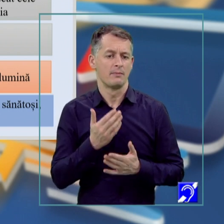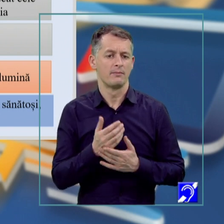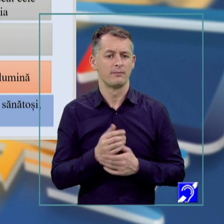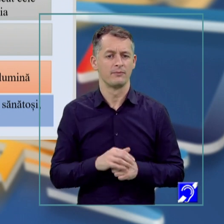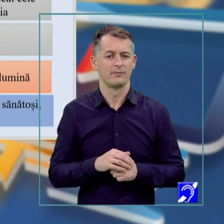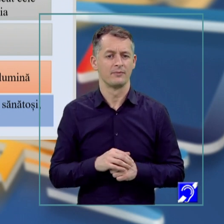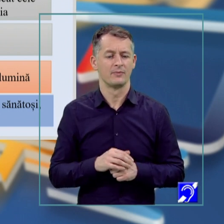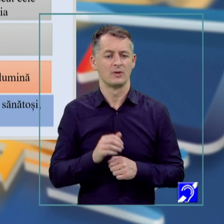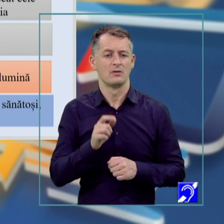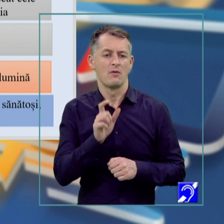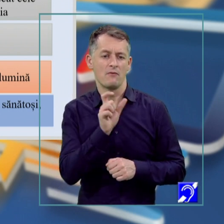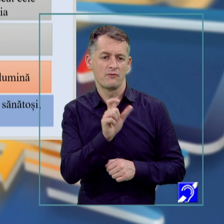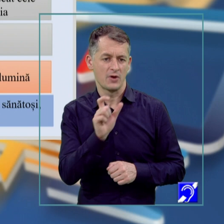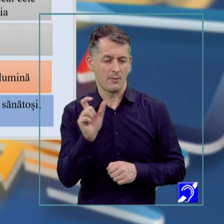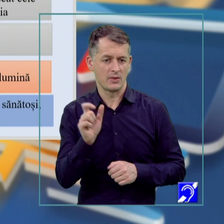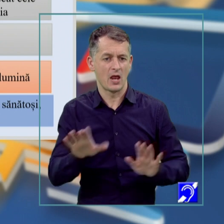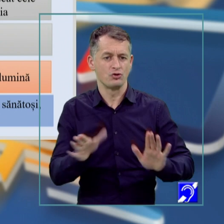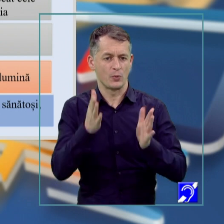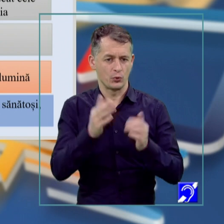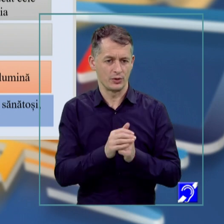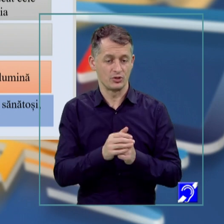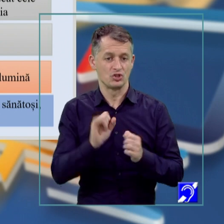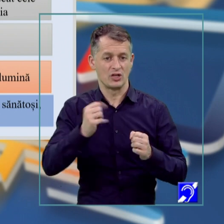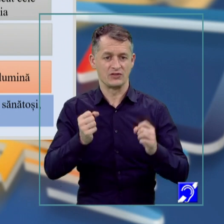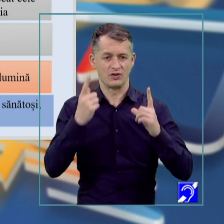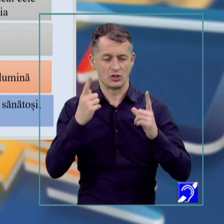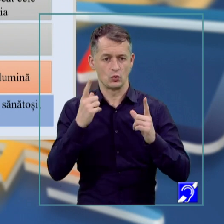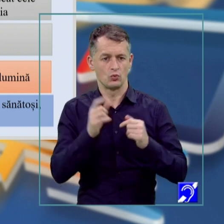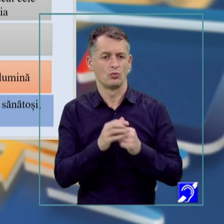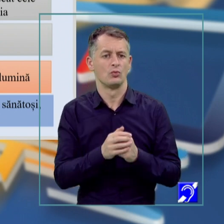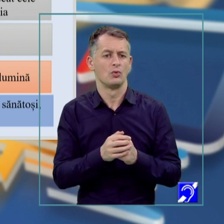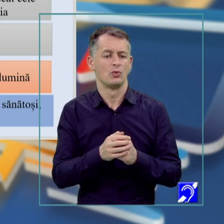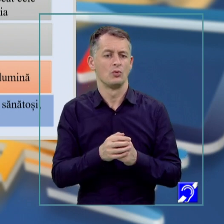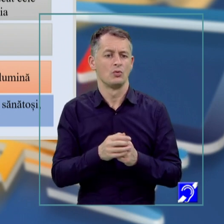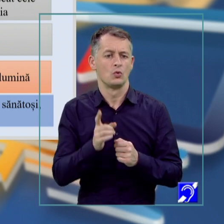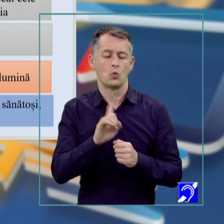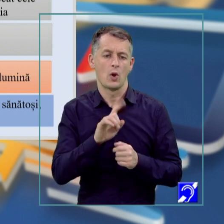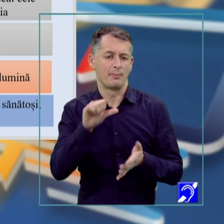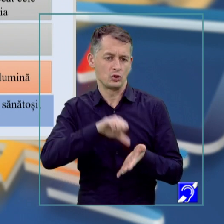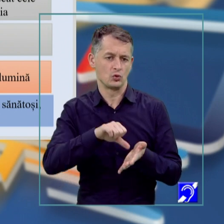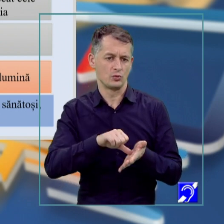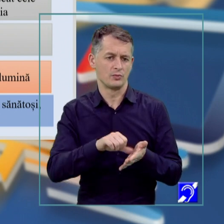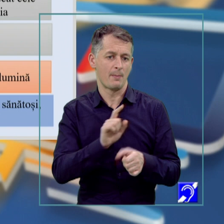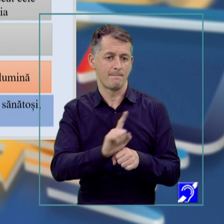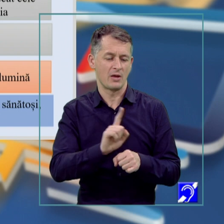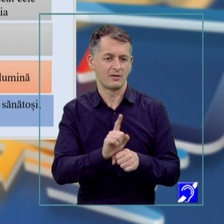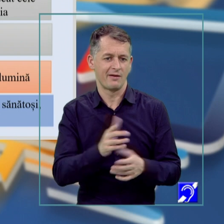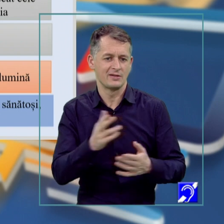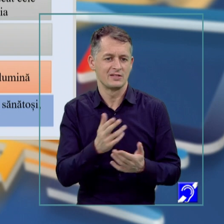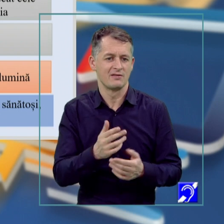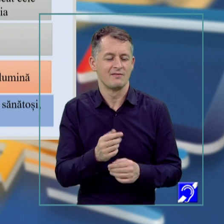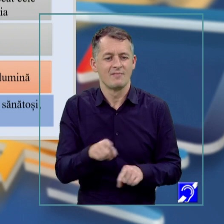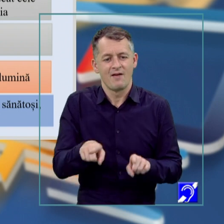regulă, fragmentele aflate la începutul și la sfârșitul unei serii, nu cele aflate la mijloc, materialele care ne sunt familiare,